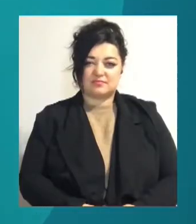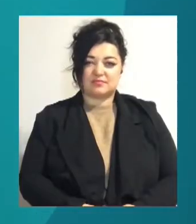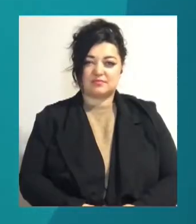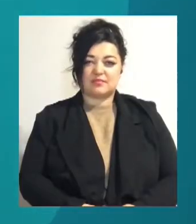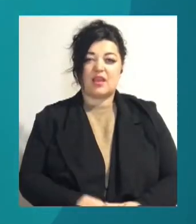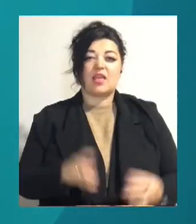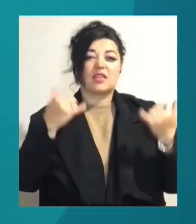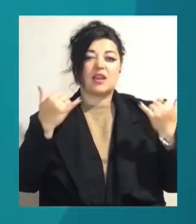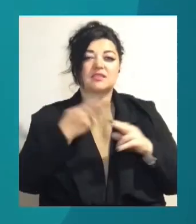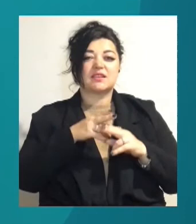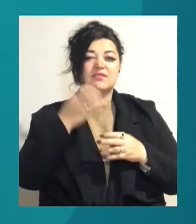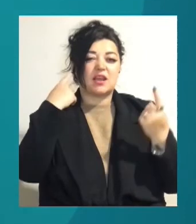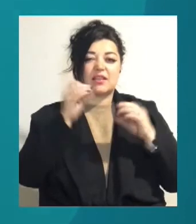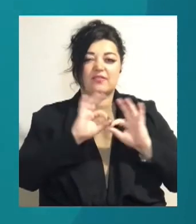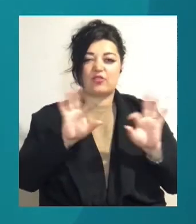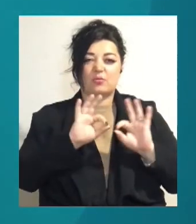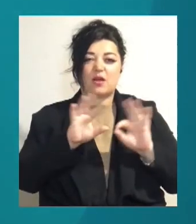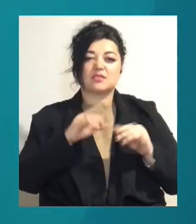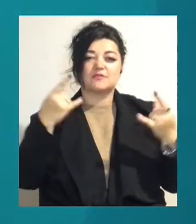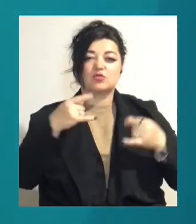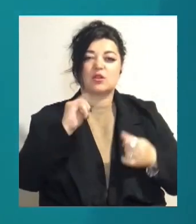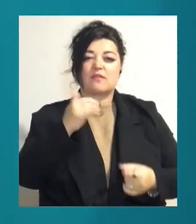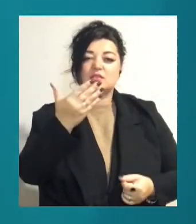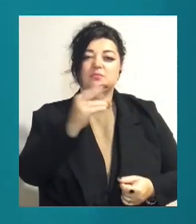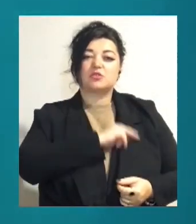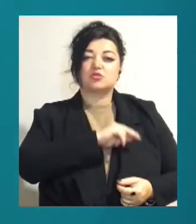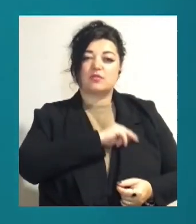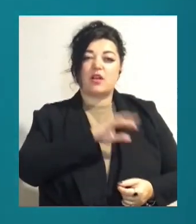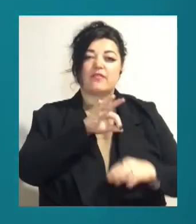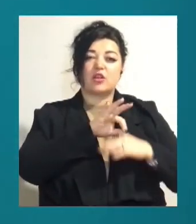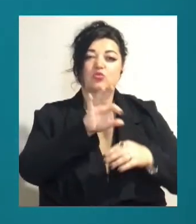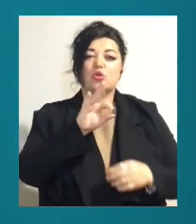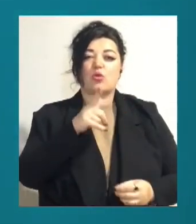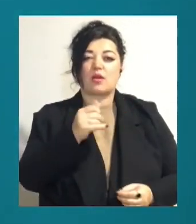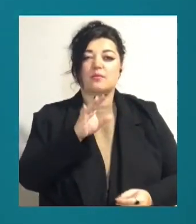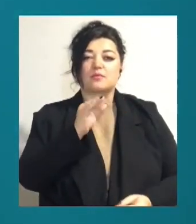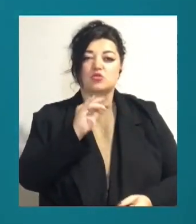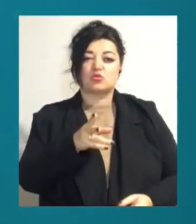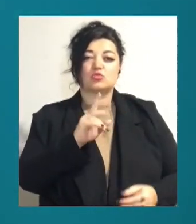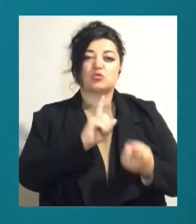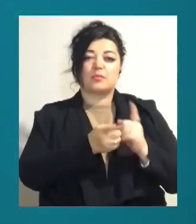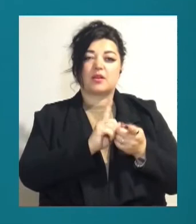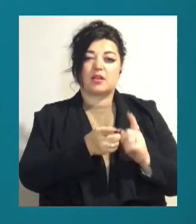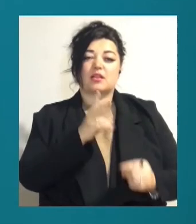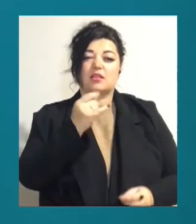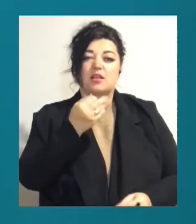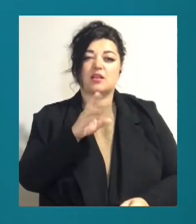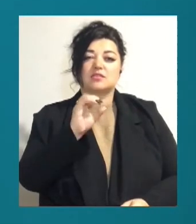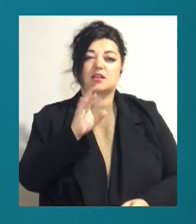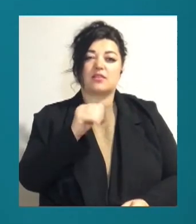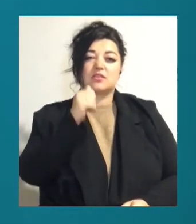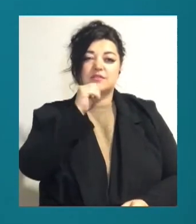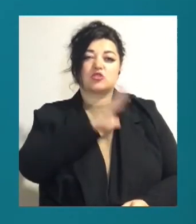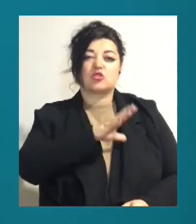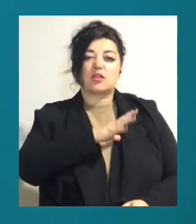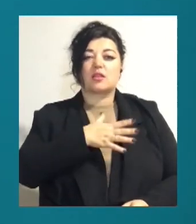Наразі це вся інформація. В студії для вас працювала ведуча Ольга Міщук, сортопереклад Наталя Сергєєва. Завтра чекайте